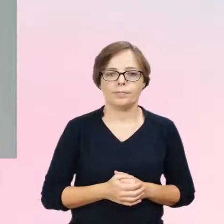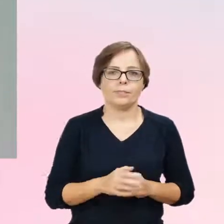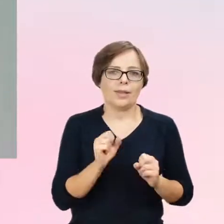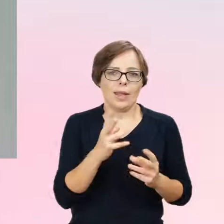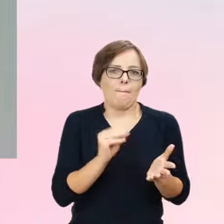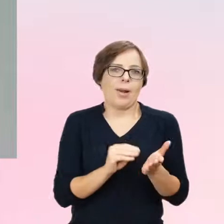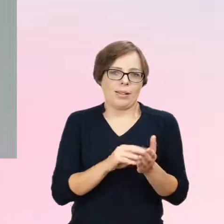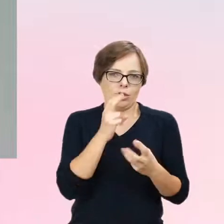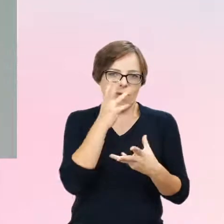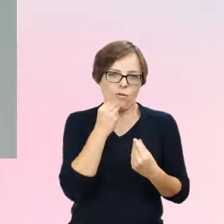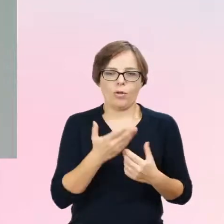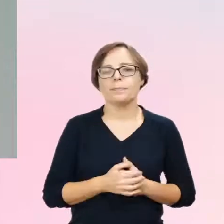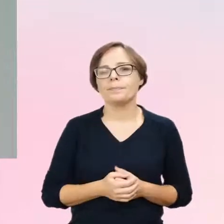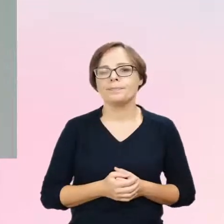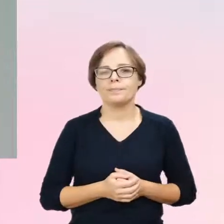praktycznie wygląda.